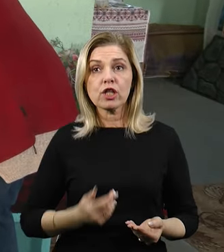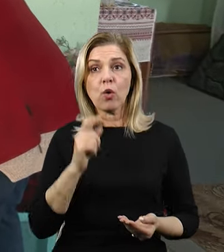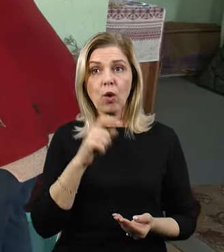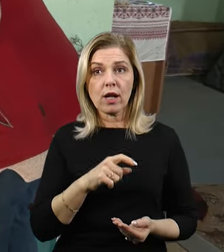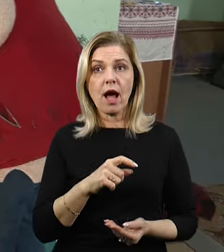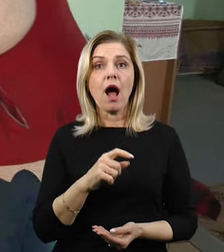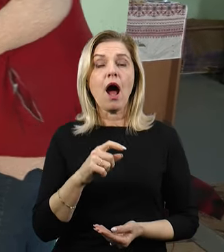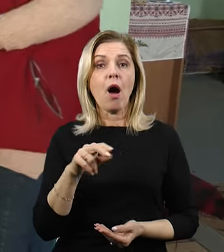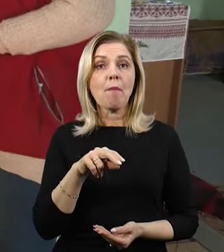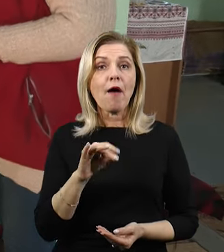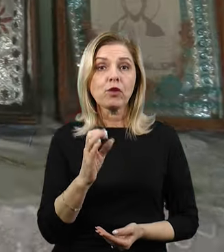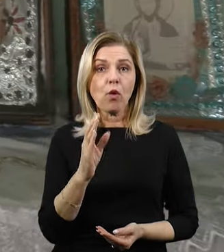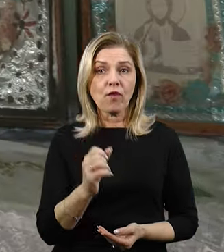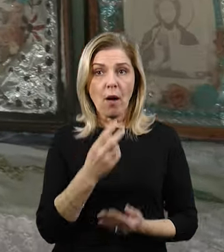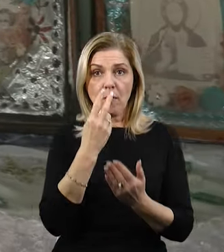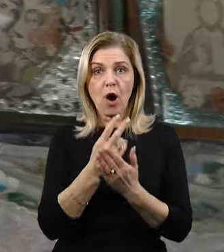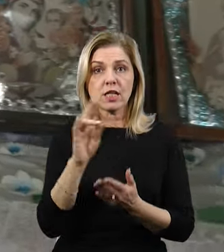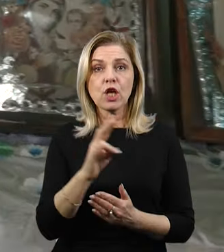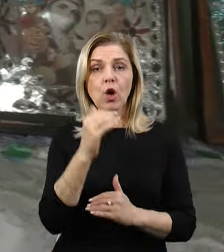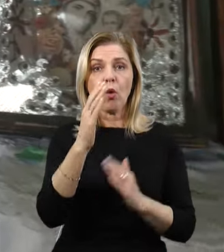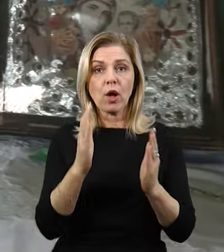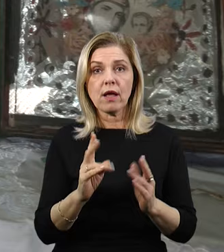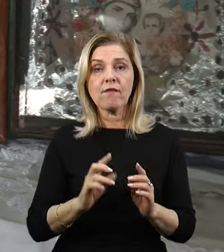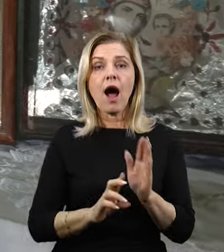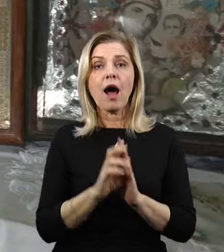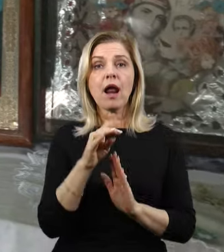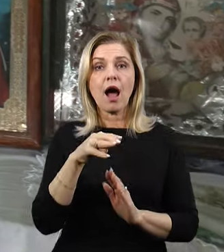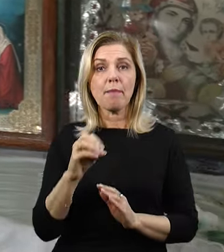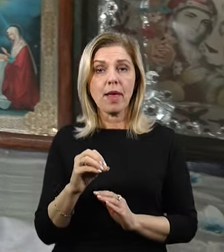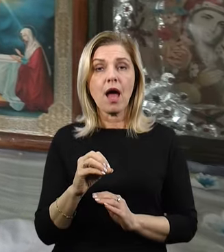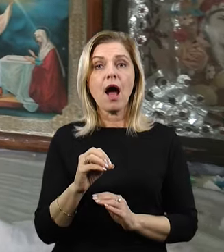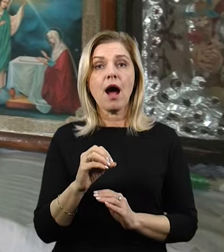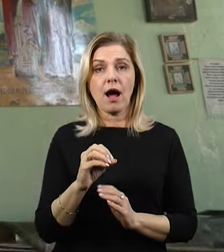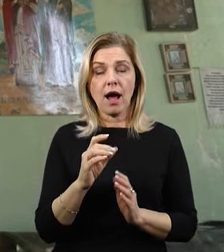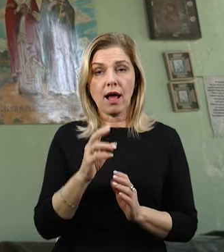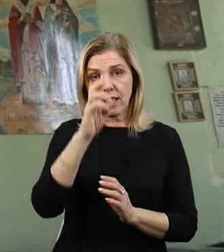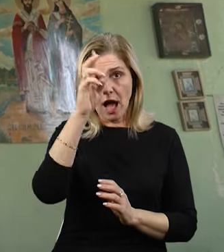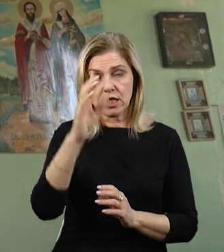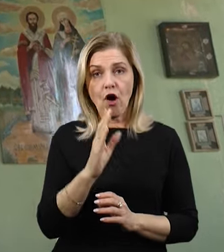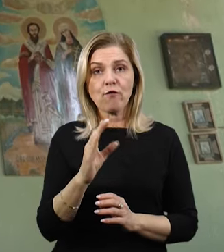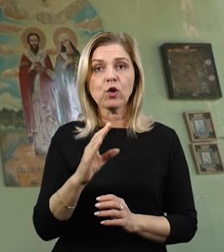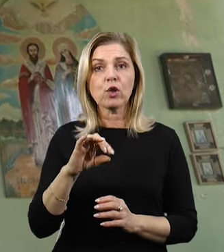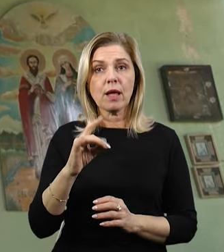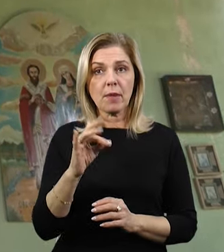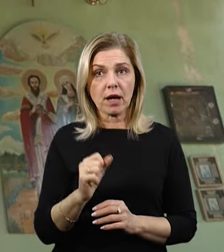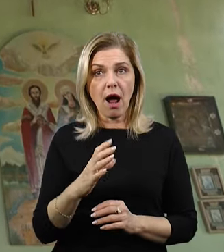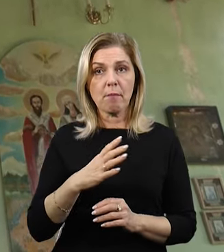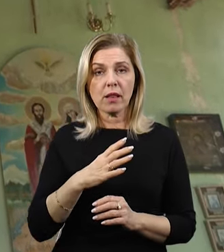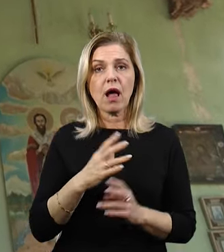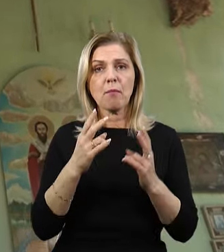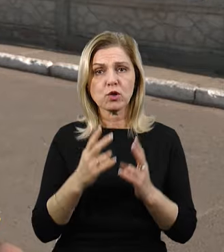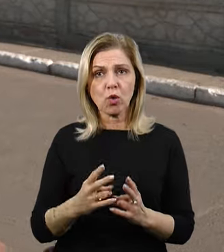деяконка Алла Павлова, показує ікони в храмі рівноапостольного князя Володимира. Будівля була пошкоджена внаслідок російських